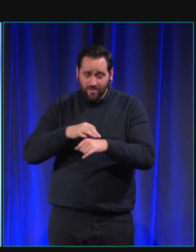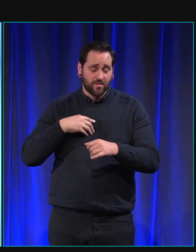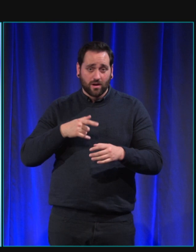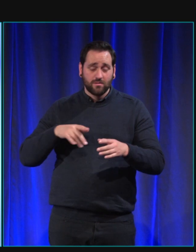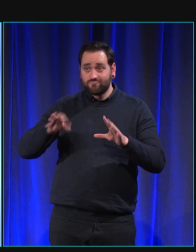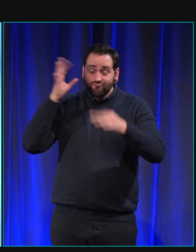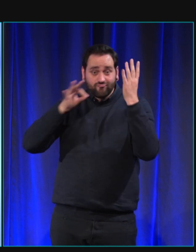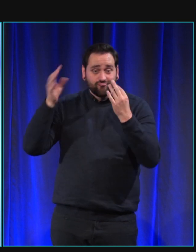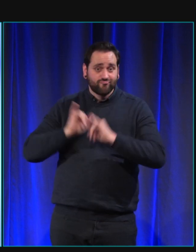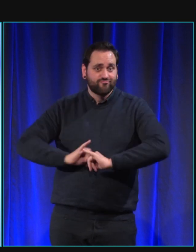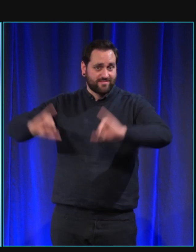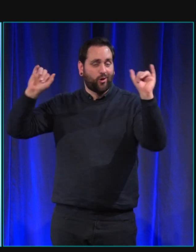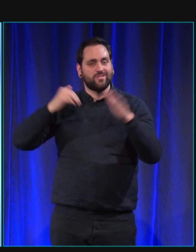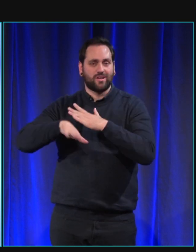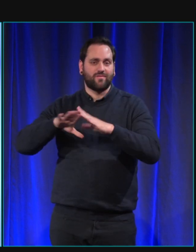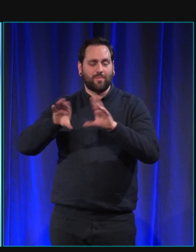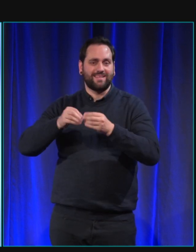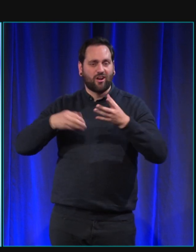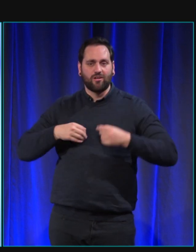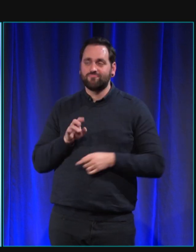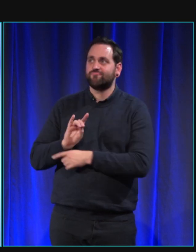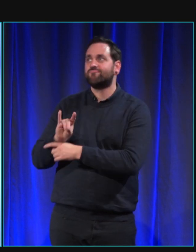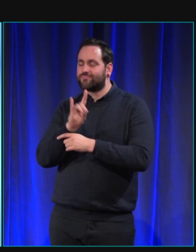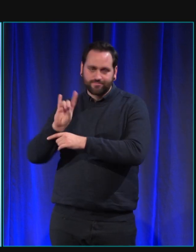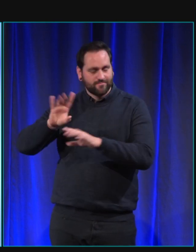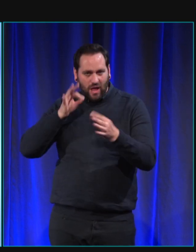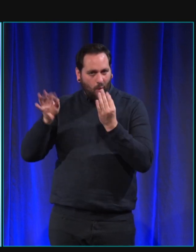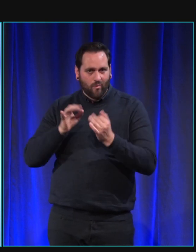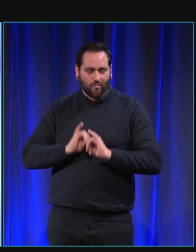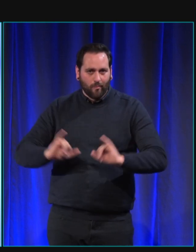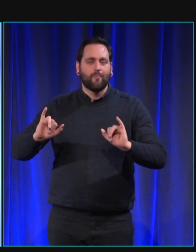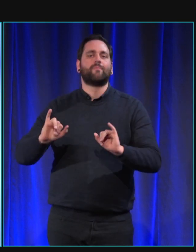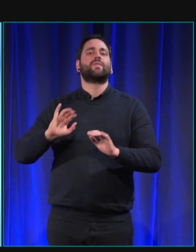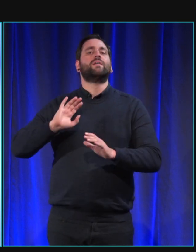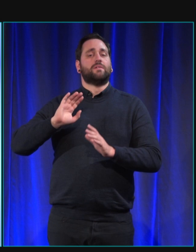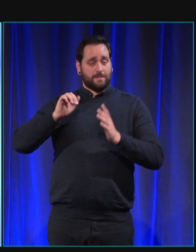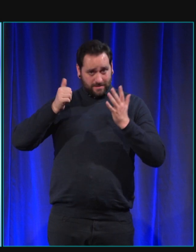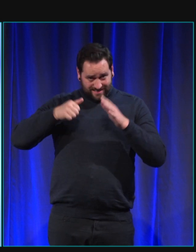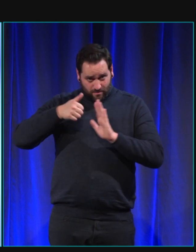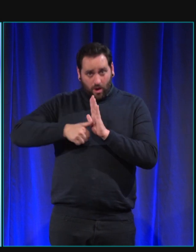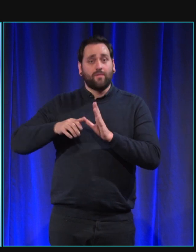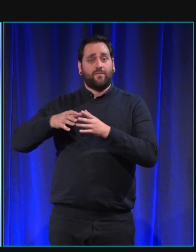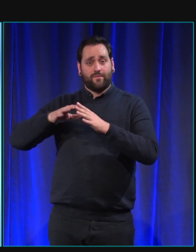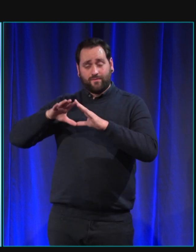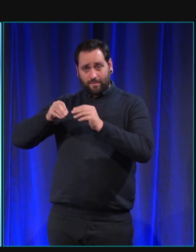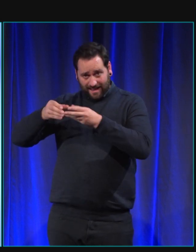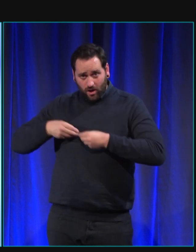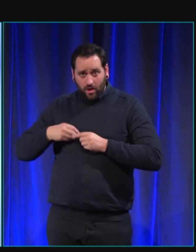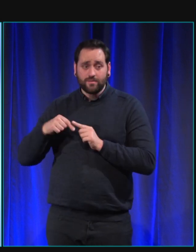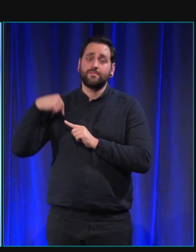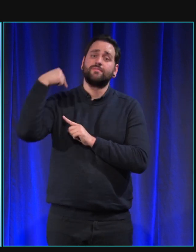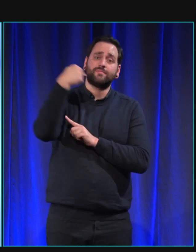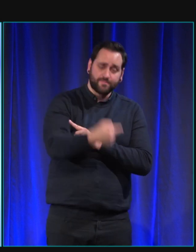et puis après pendant six mois elle a été donc 16 mois en famille d'accueil et six mois en centre avec